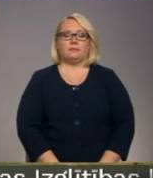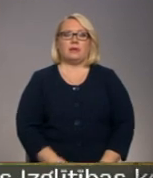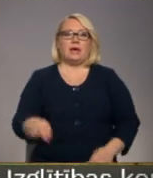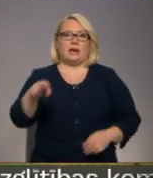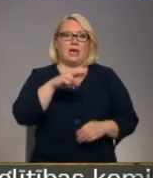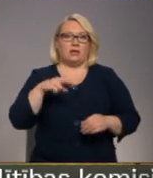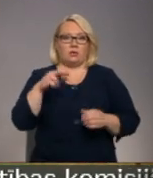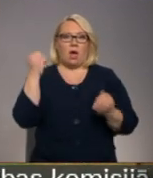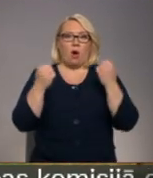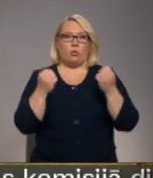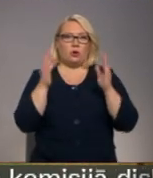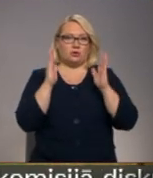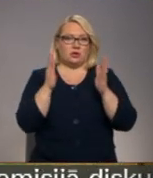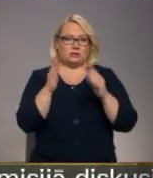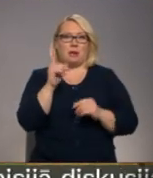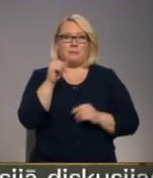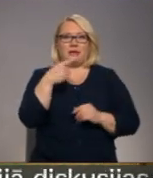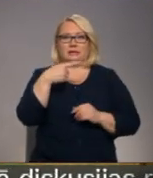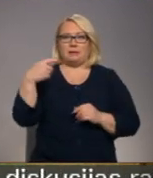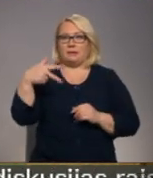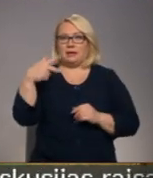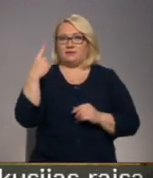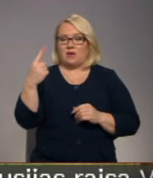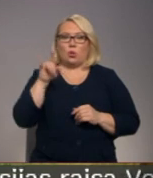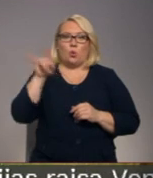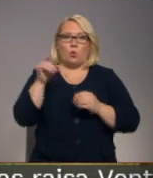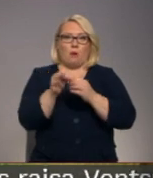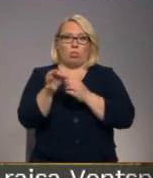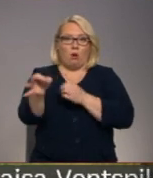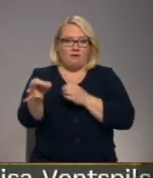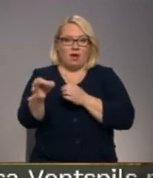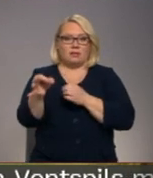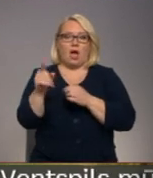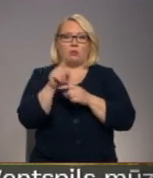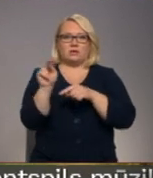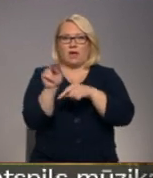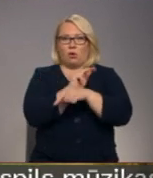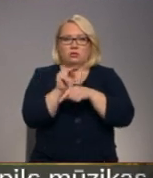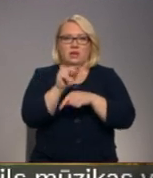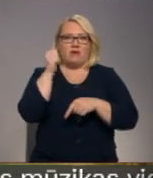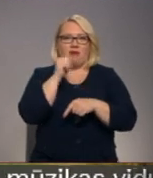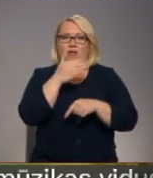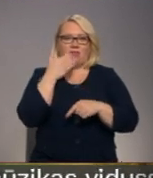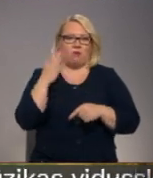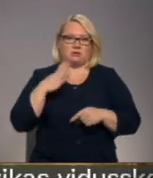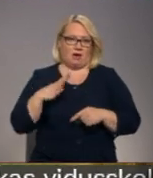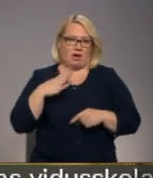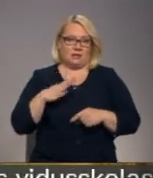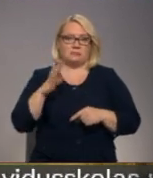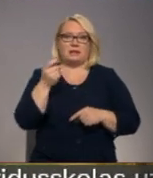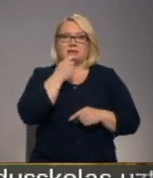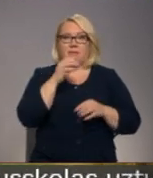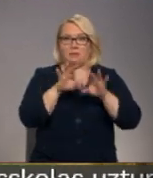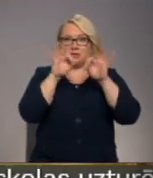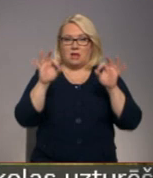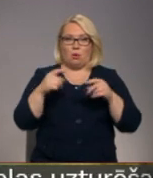Reģionālais autoceļa P131 tukuma novēdā savu kārtu uz rekonstrukciju vēl nav sagaidījis, bet septembra